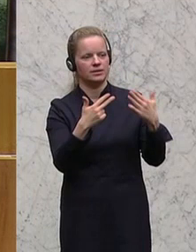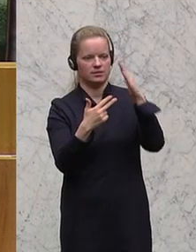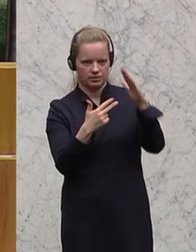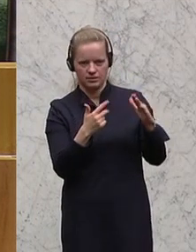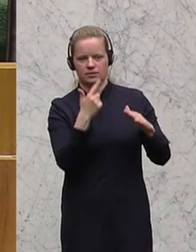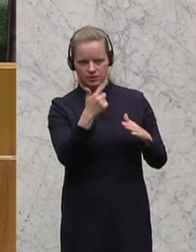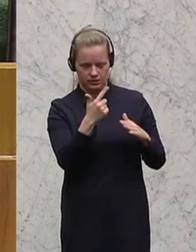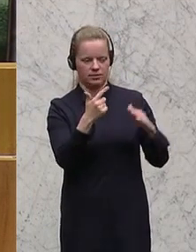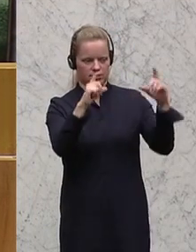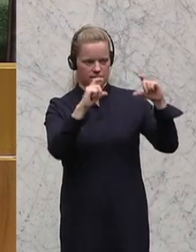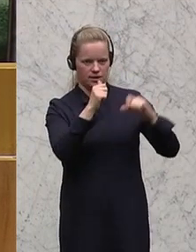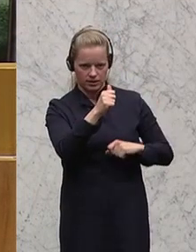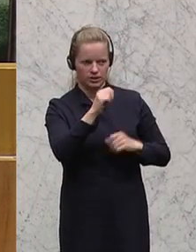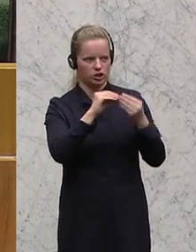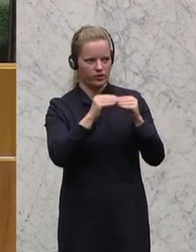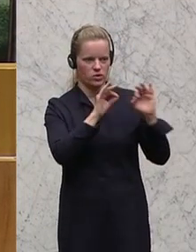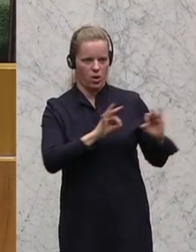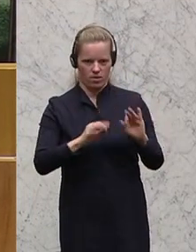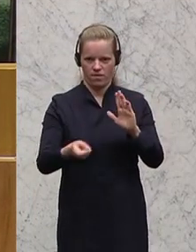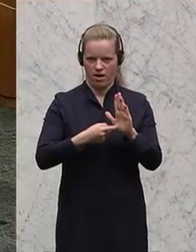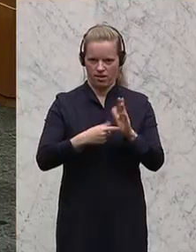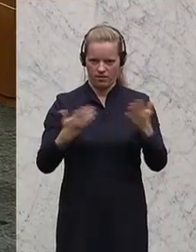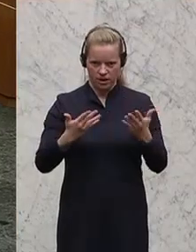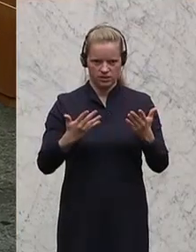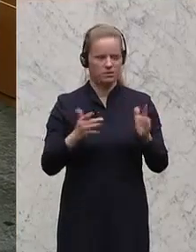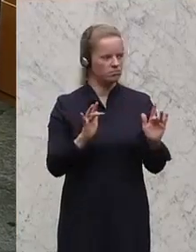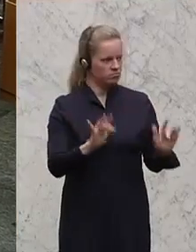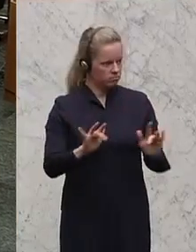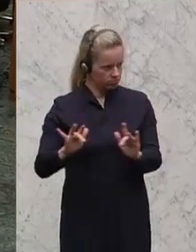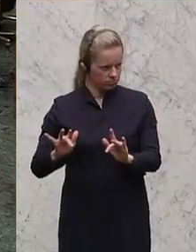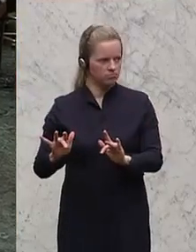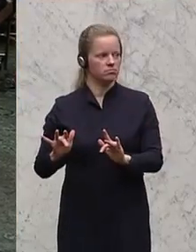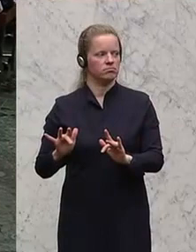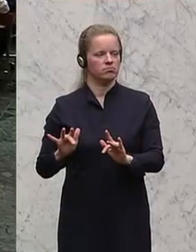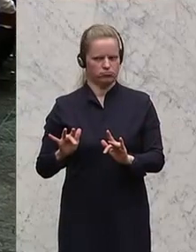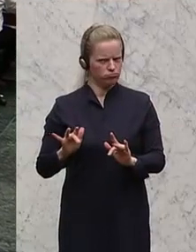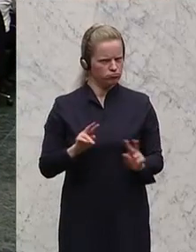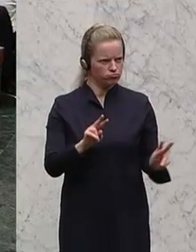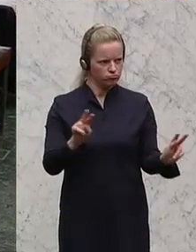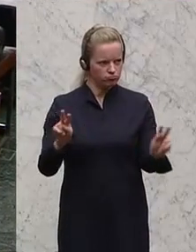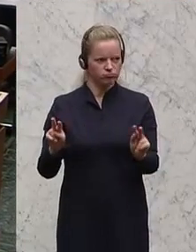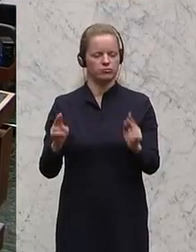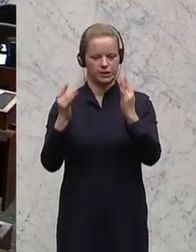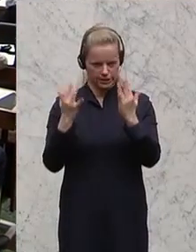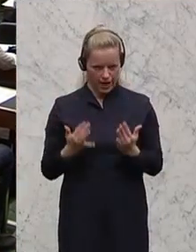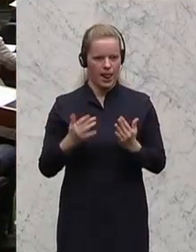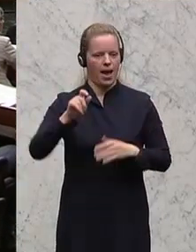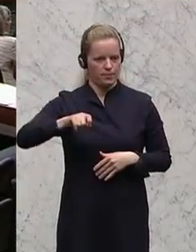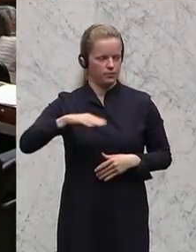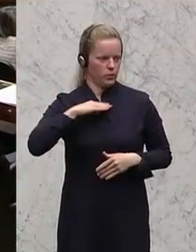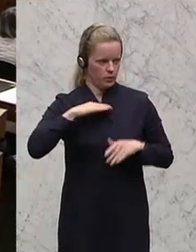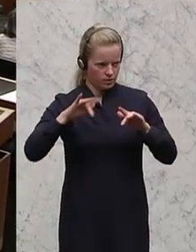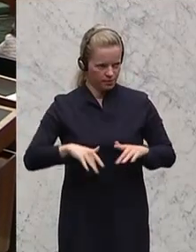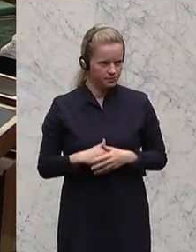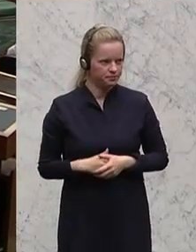1 der Geschäftsordnung, die für die Abstimmung erforderliche Anwesenheit der verfassungsmäßig vorgesehenen Zahl der Abgeordneten